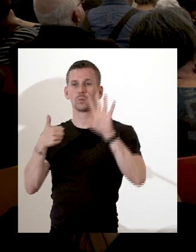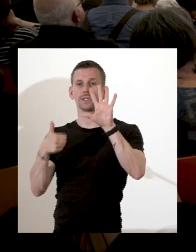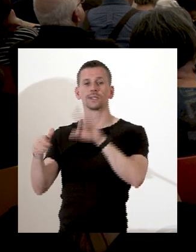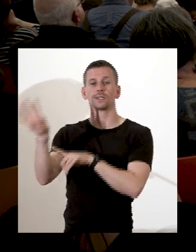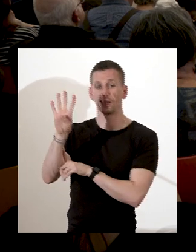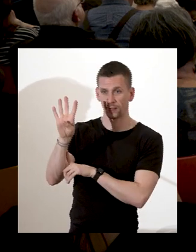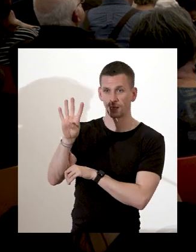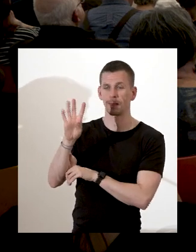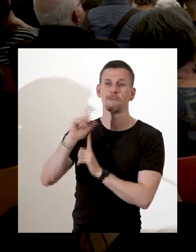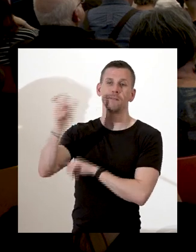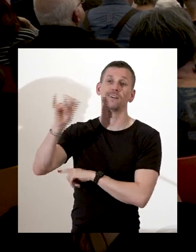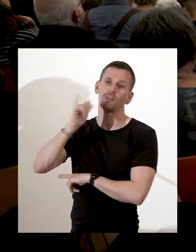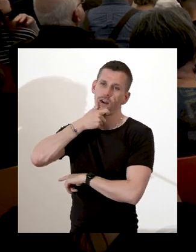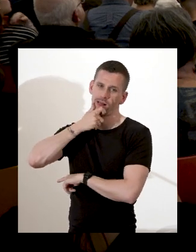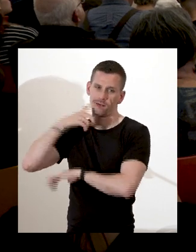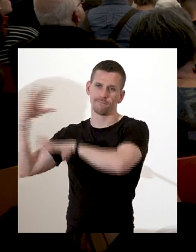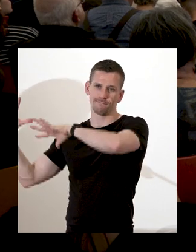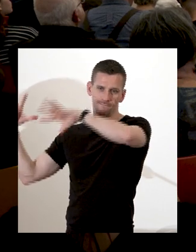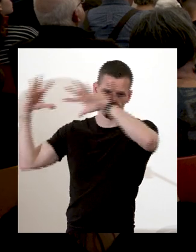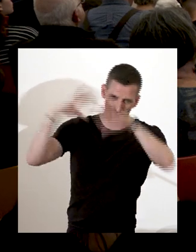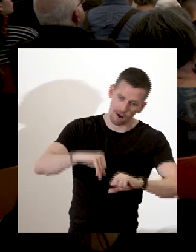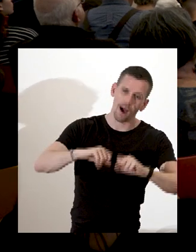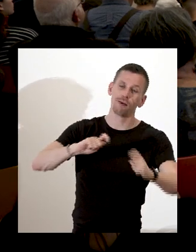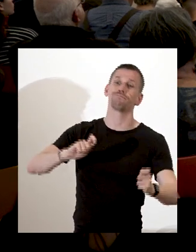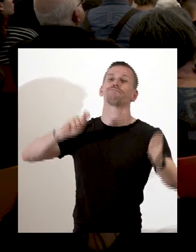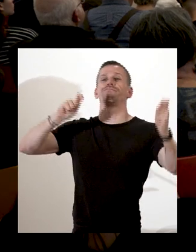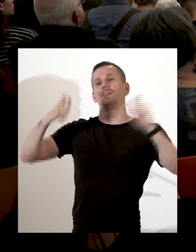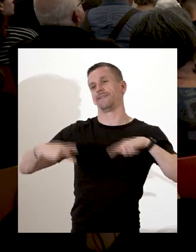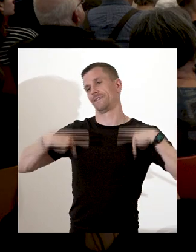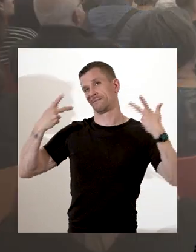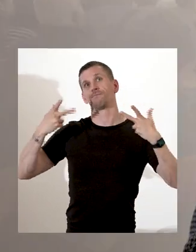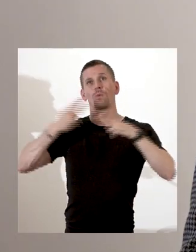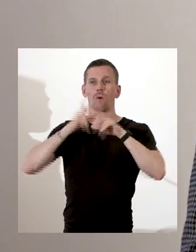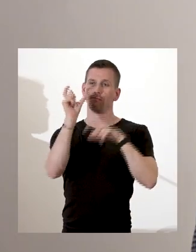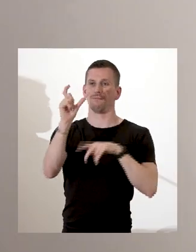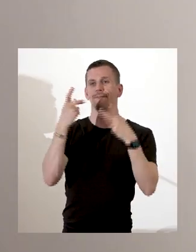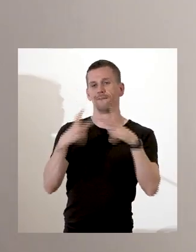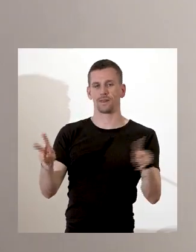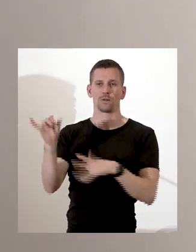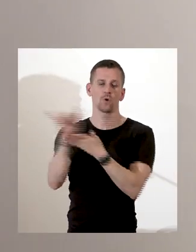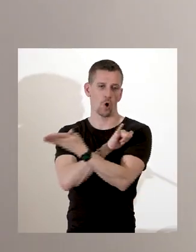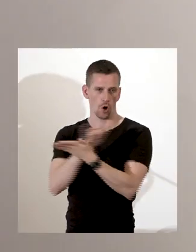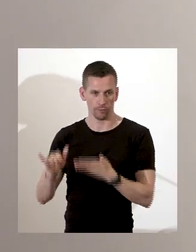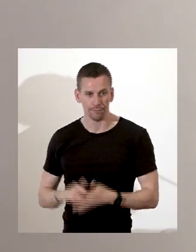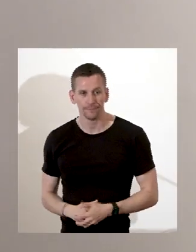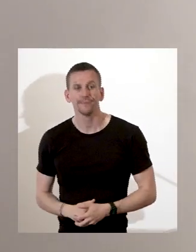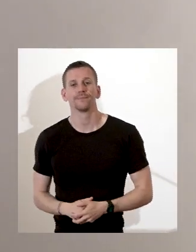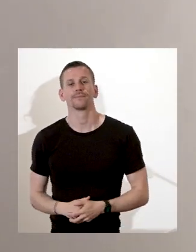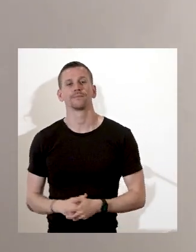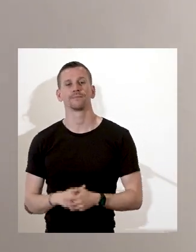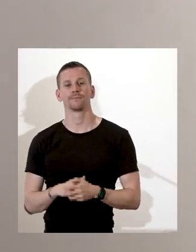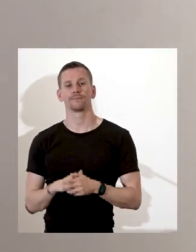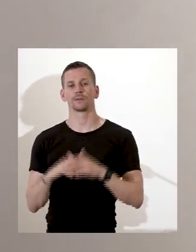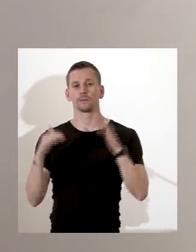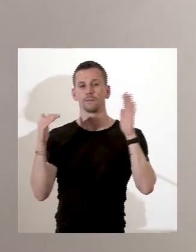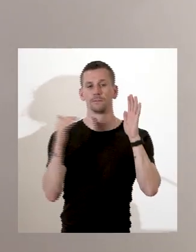habitants, dont 300 esclaves et anciens esclaves africains. Donc, ça représente un peu plus de 10% de la population, ce qui, à